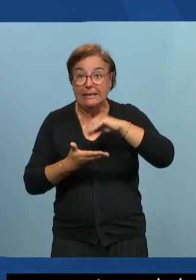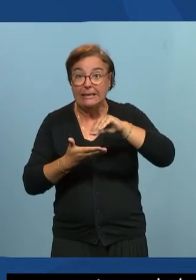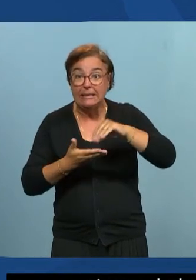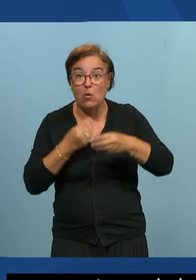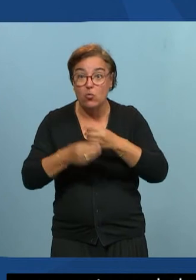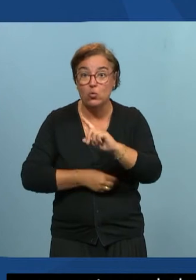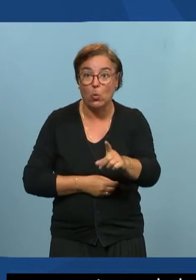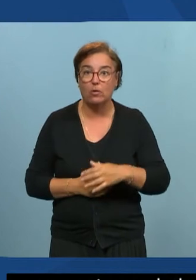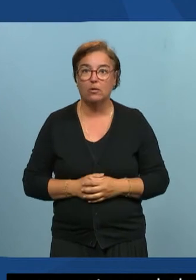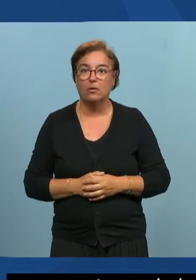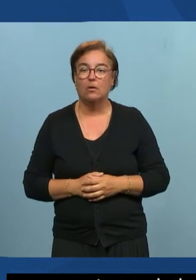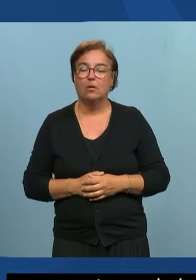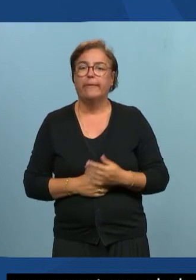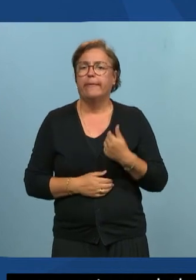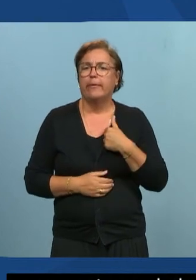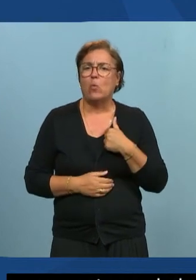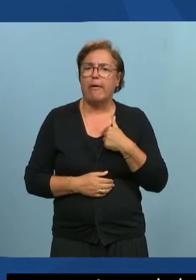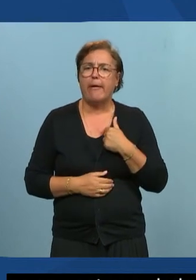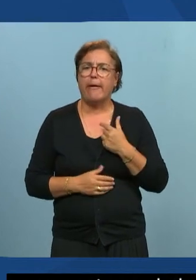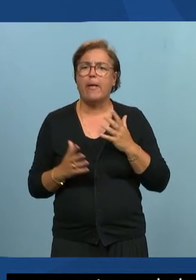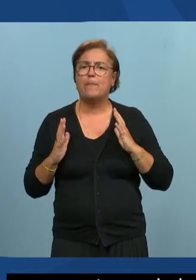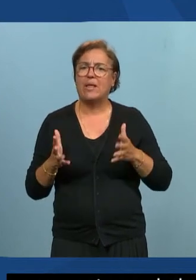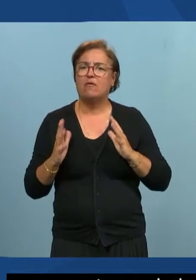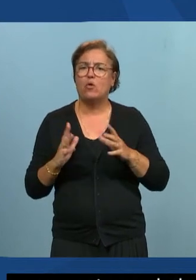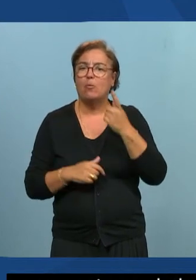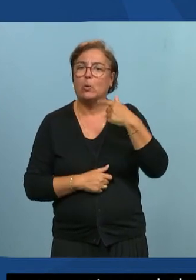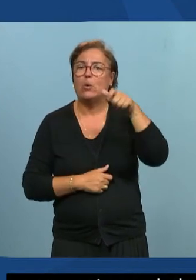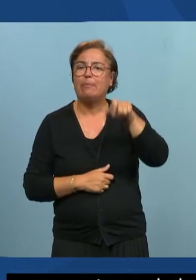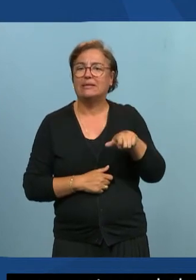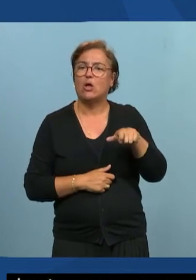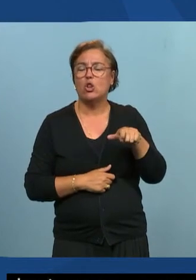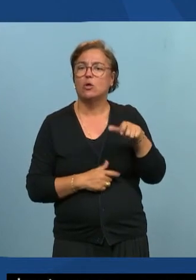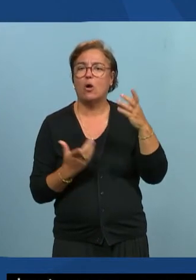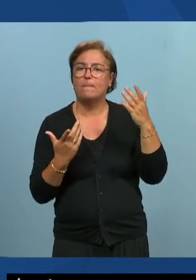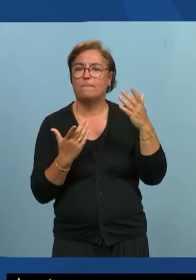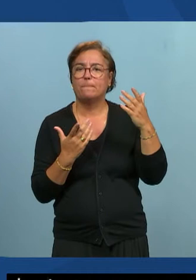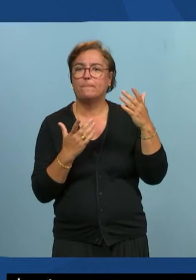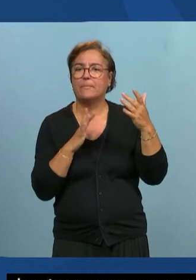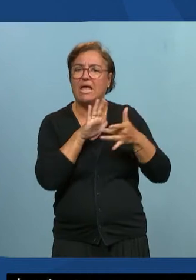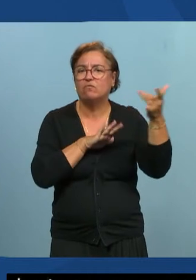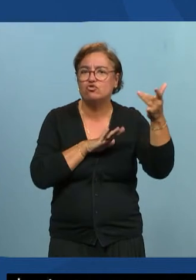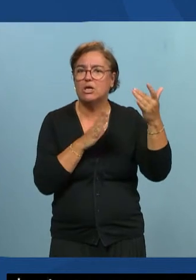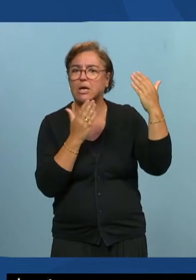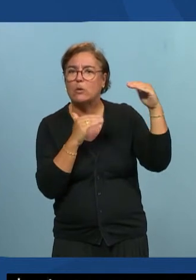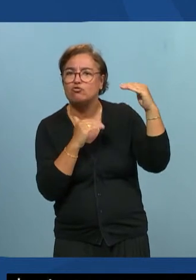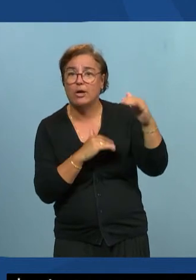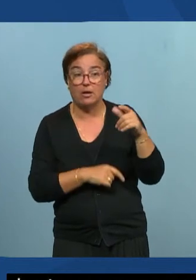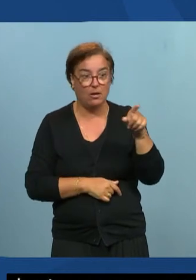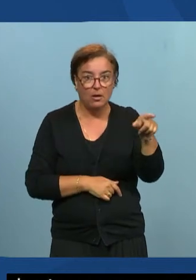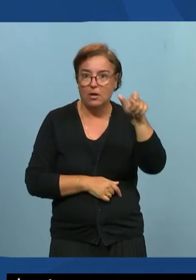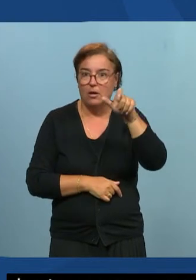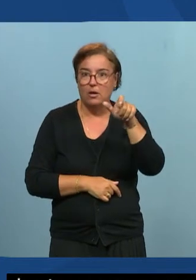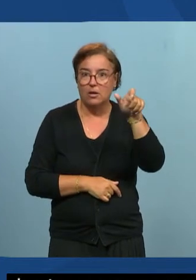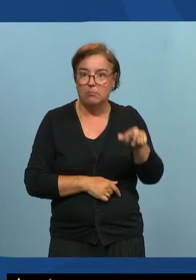On fait un peu de bénévolat pour des associations d'aide aux réfugiés. Voilà. On a des gens qui ont des difficultés énormes d